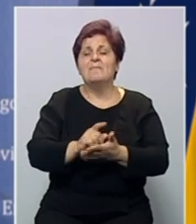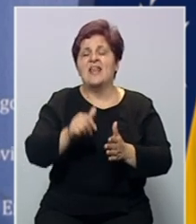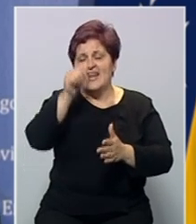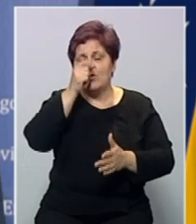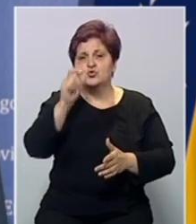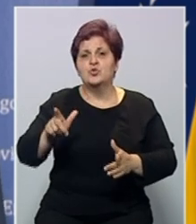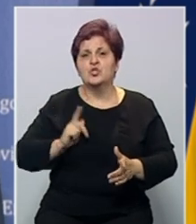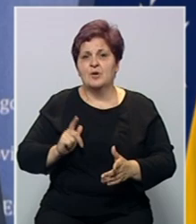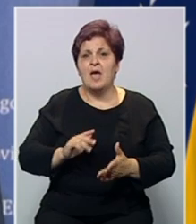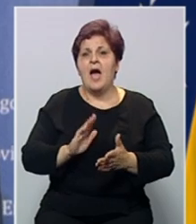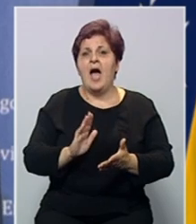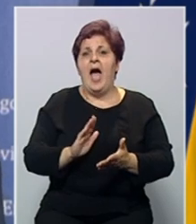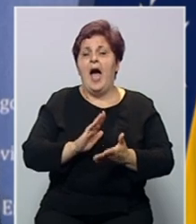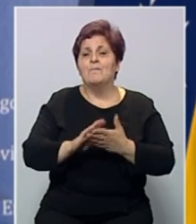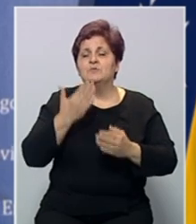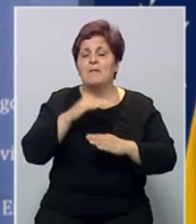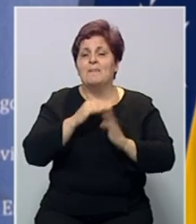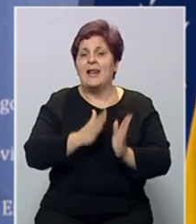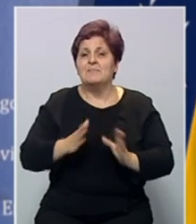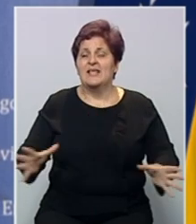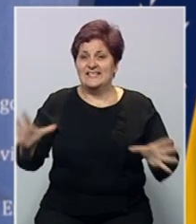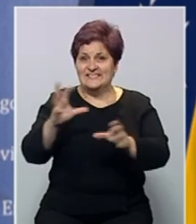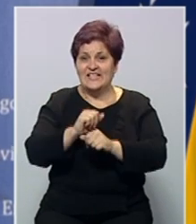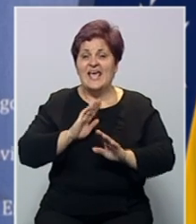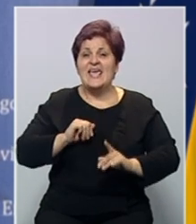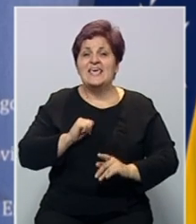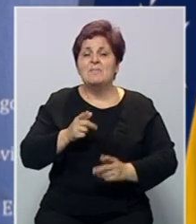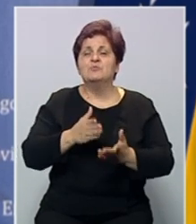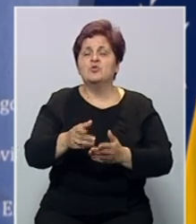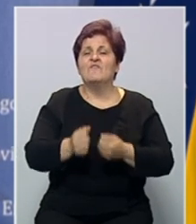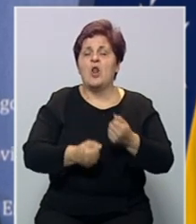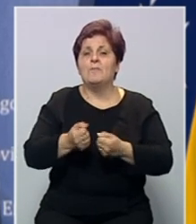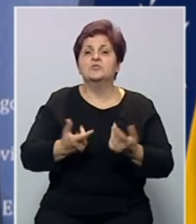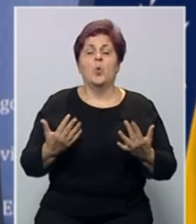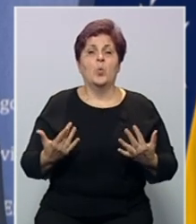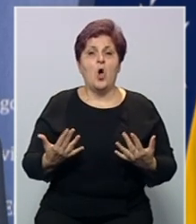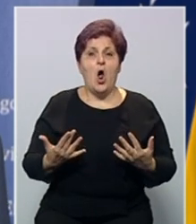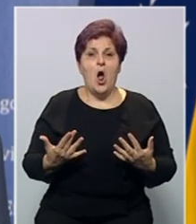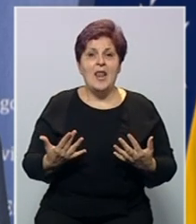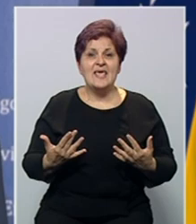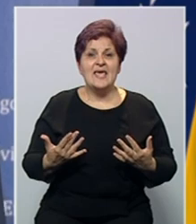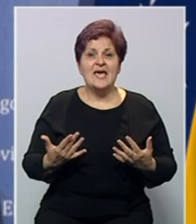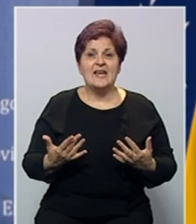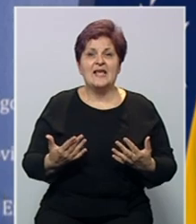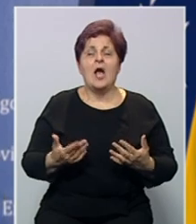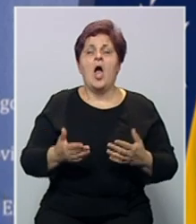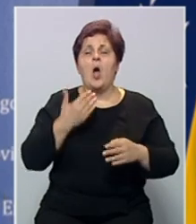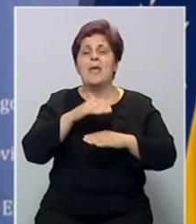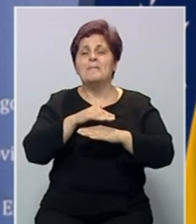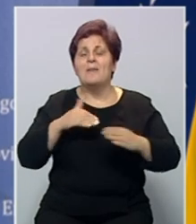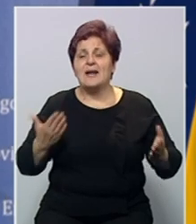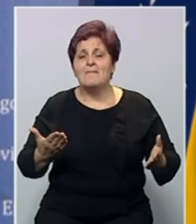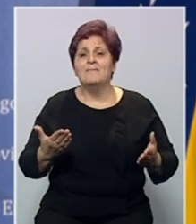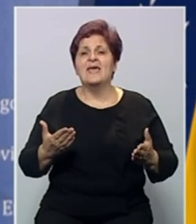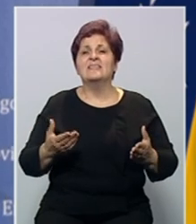očekuju. Ali pustimo da se parlamentarne procedure završi, imat ćemo to vrlo brzo, ukoliko i predstavnički dom odredi članove